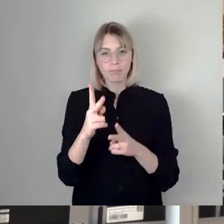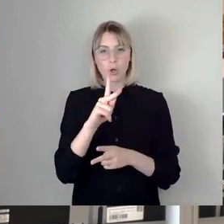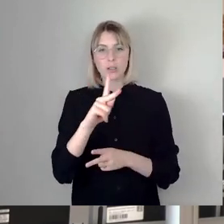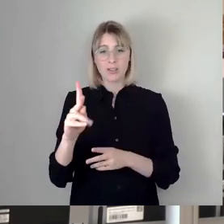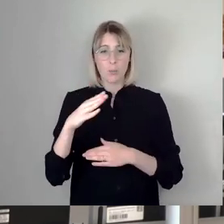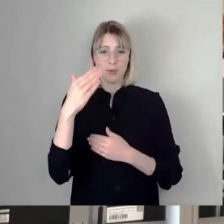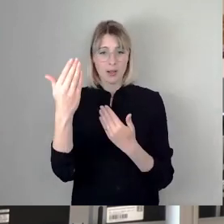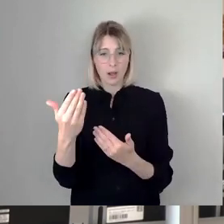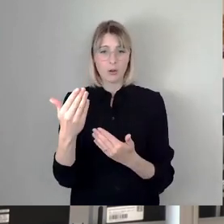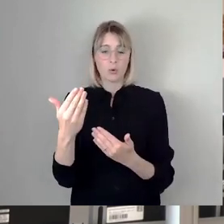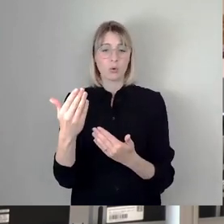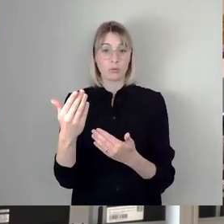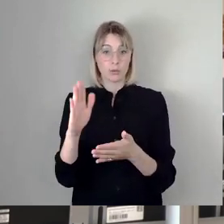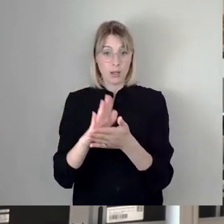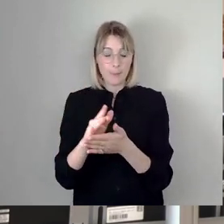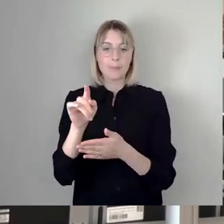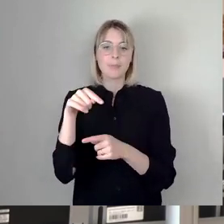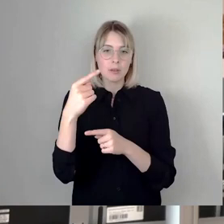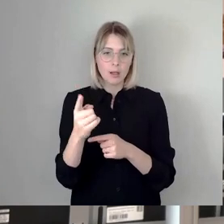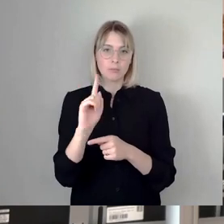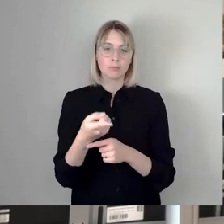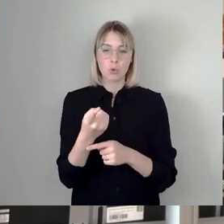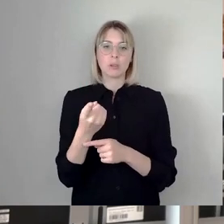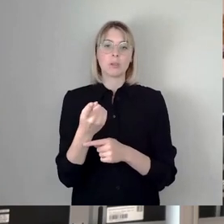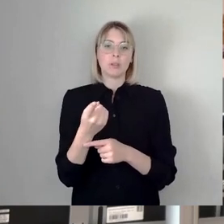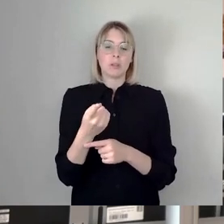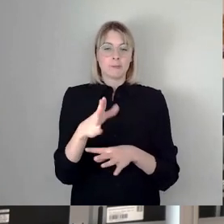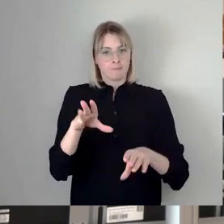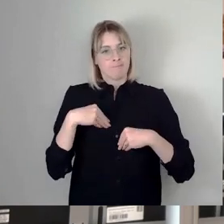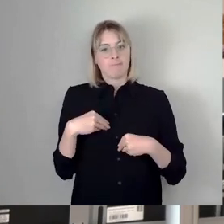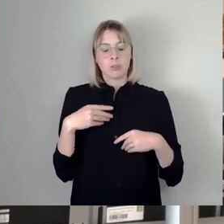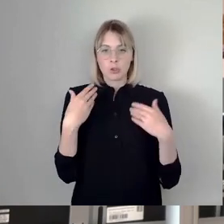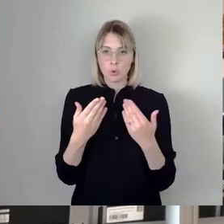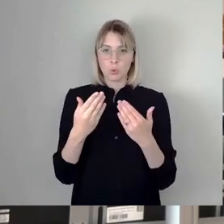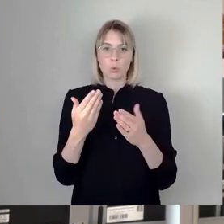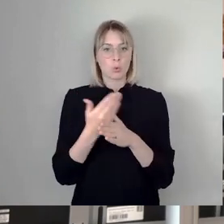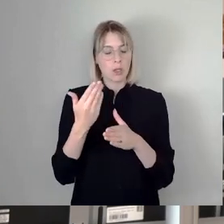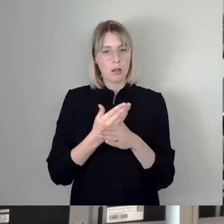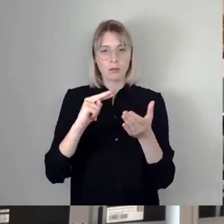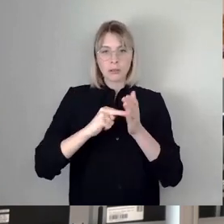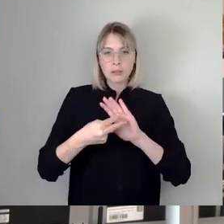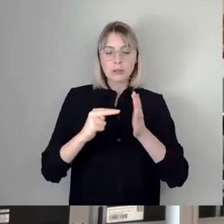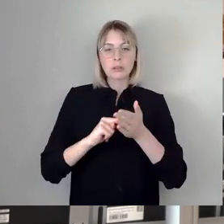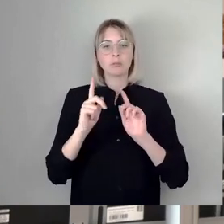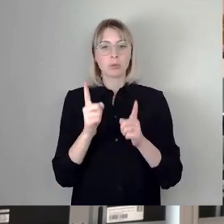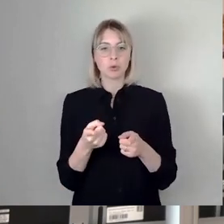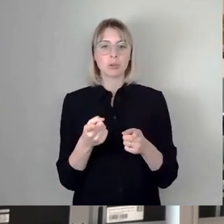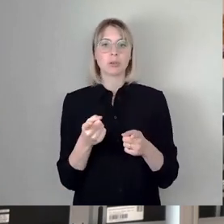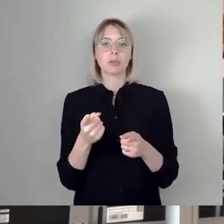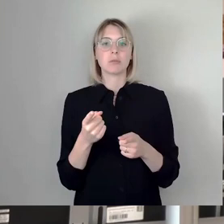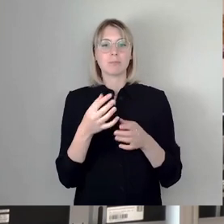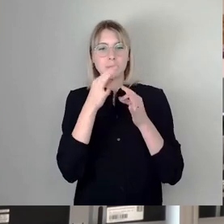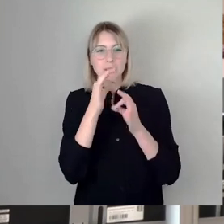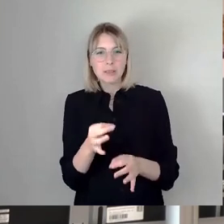soll, dann müssen wir uns gewaltig auf den Hosenboden setzen, die Unterlag vorbereiten und uns sehr genau darüber